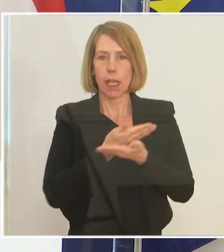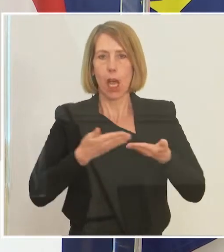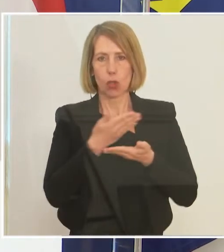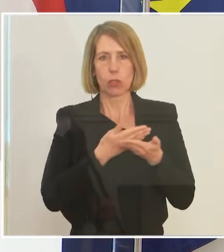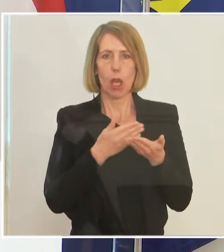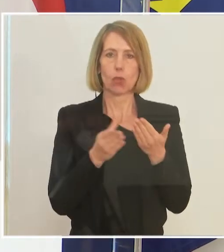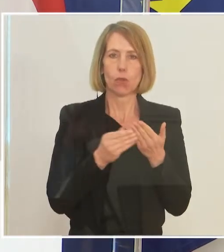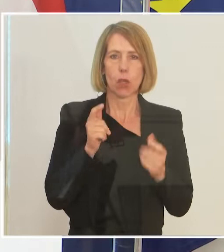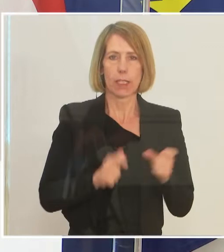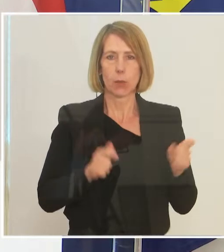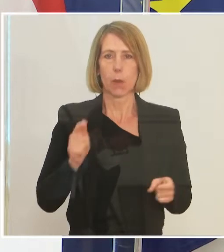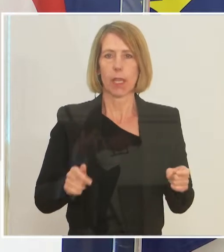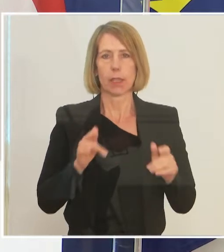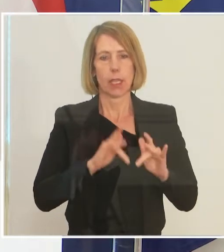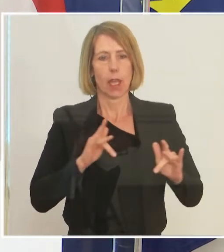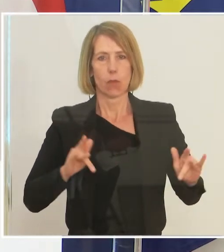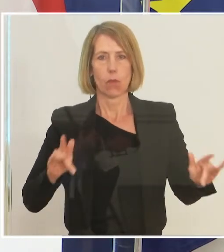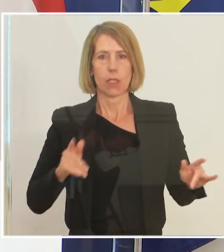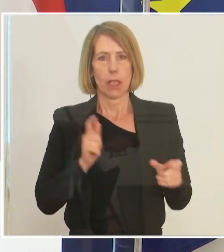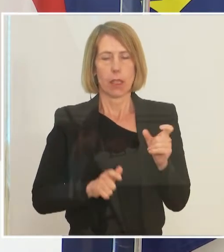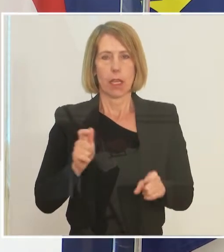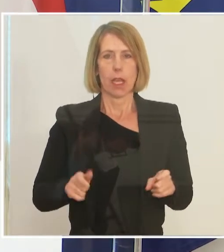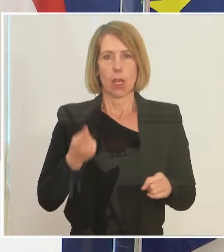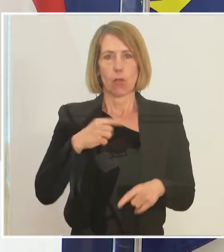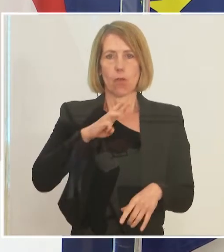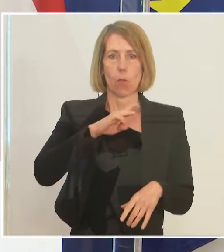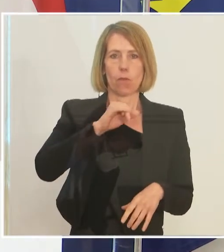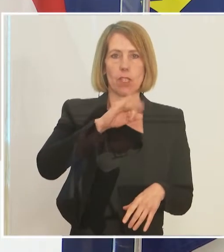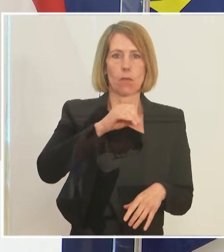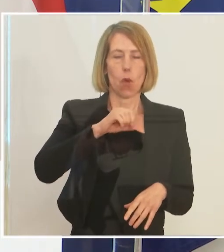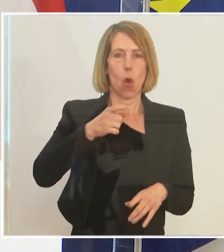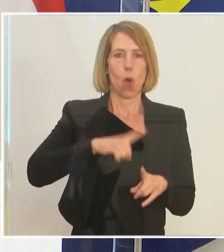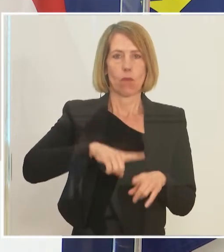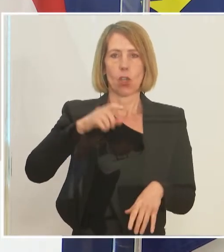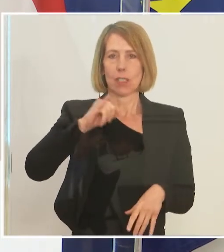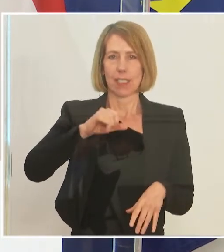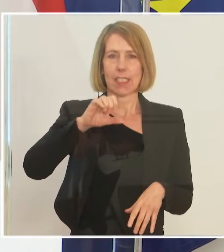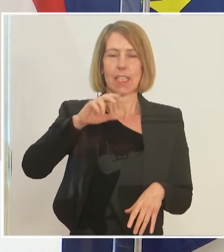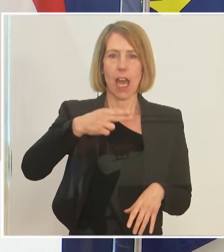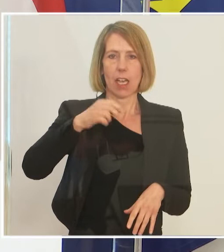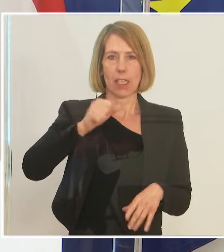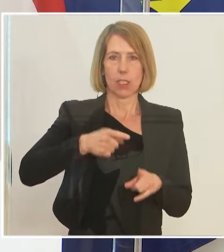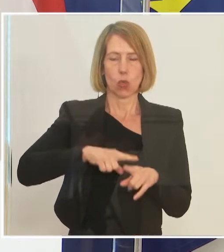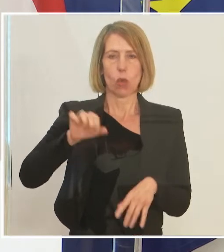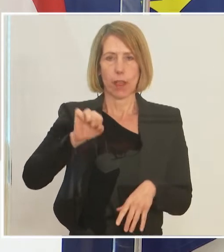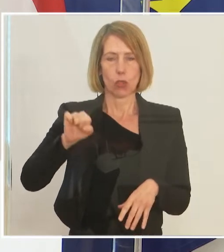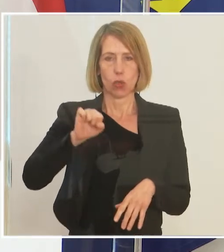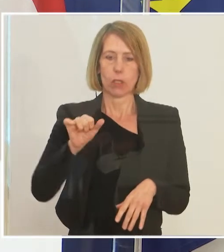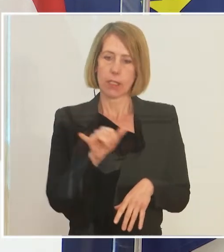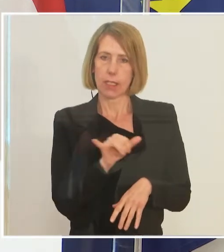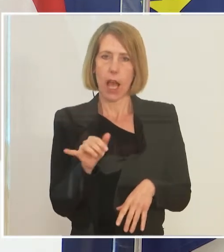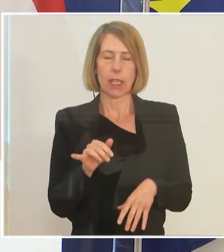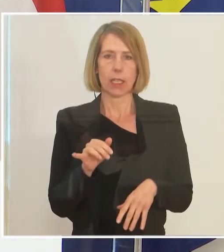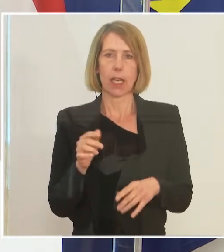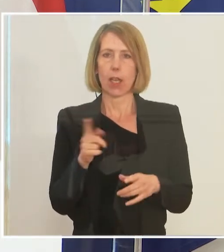Expertise der anwesenden Experten vom WIFO, vom IAS und von Synthesis. Wir haben wichtige Inputs erhalten,